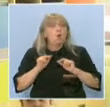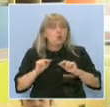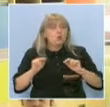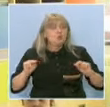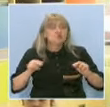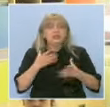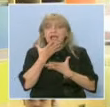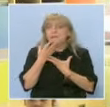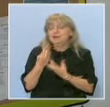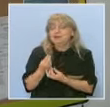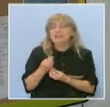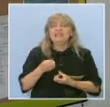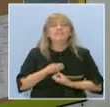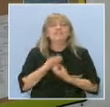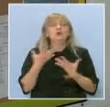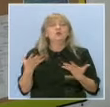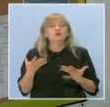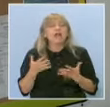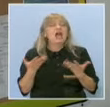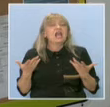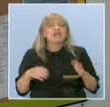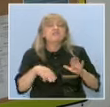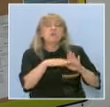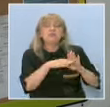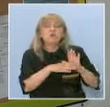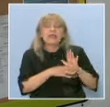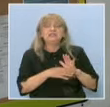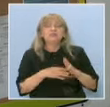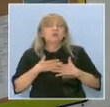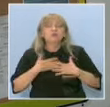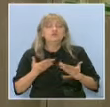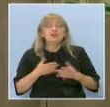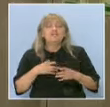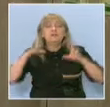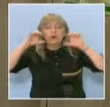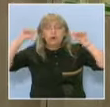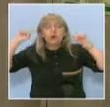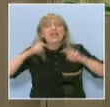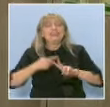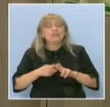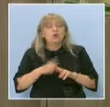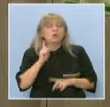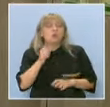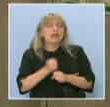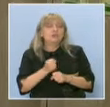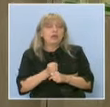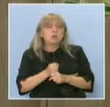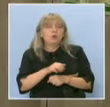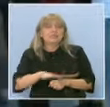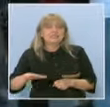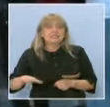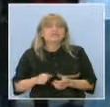и вдъхновение. Какви проекти предпочитат в Нидерландия, когато работят с деца? Изкуство, спорт или язици?